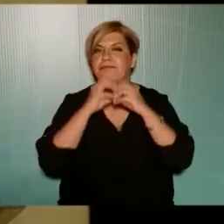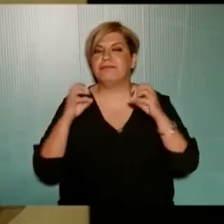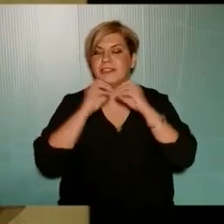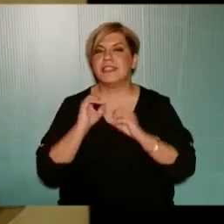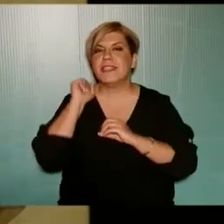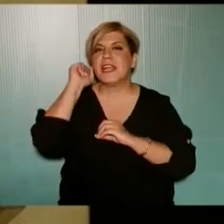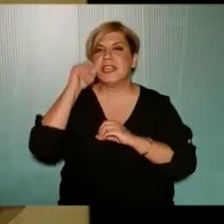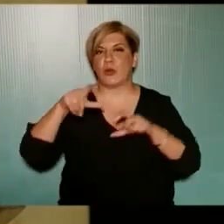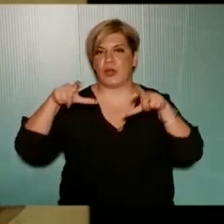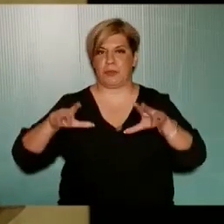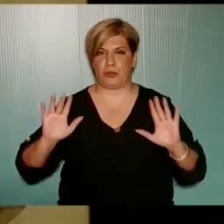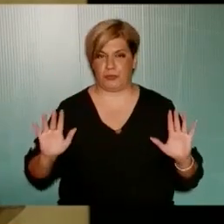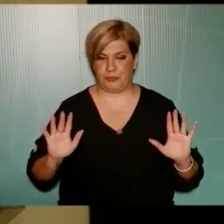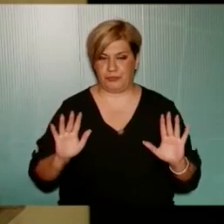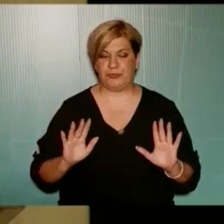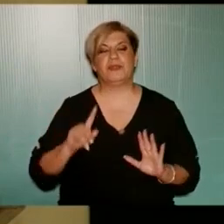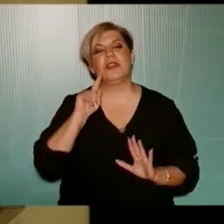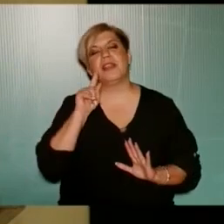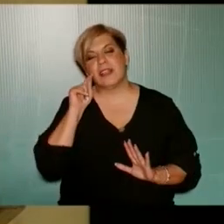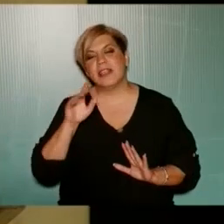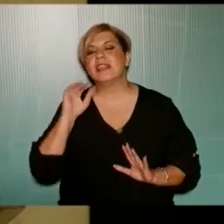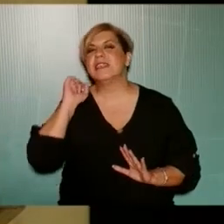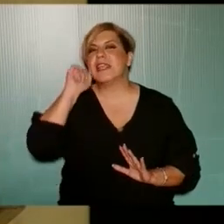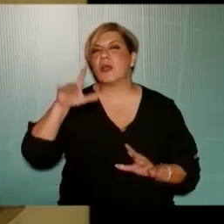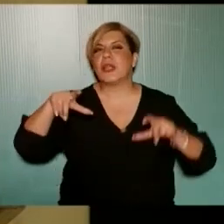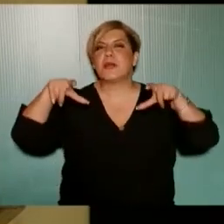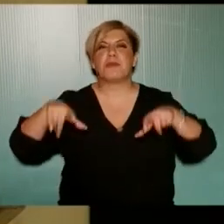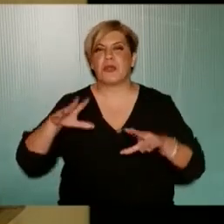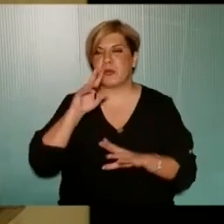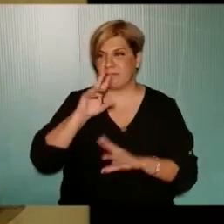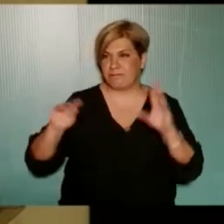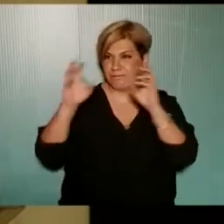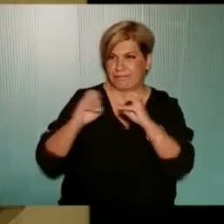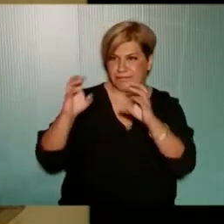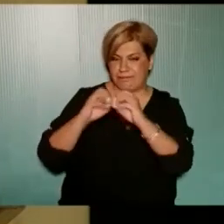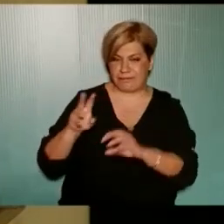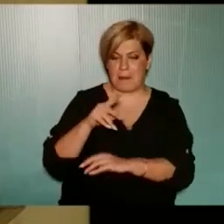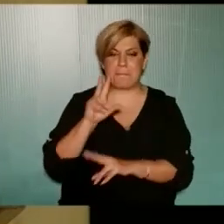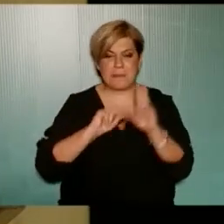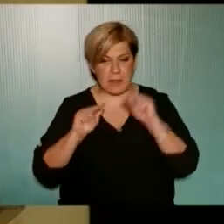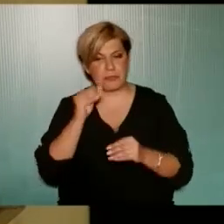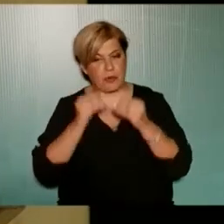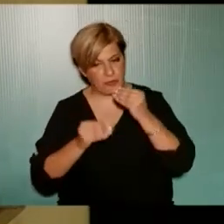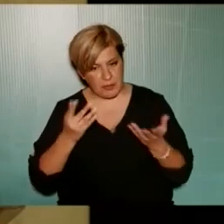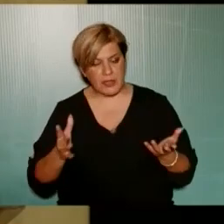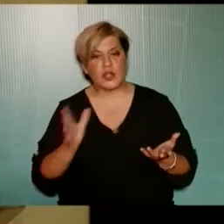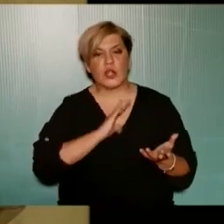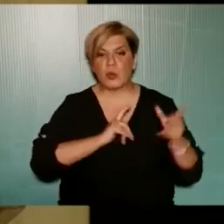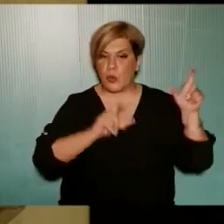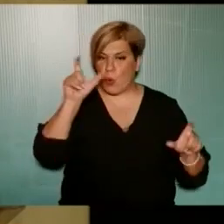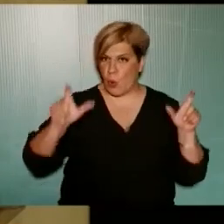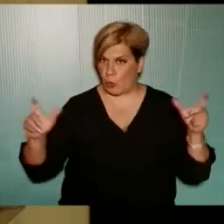Καταλαβαίνόμαστε. Και μαλών σε ξένο αχιρώνα γιατί μιλάμε, μιλάν για τα προβλήματα του λαού.